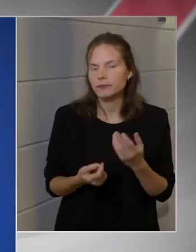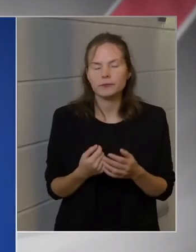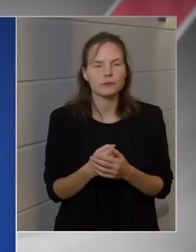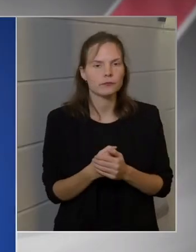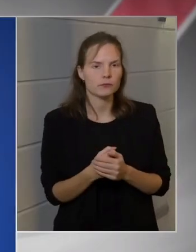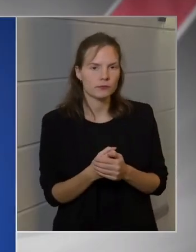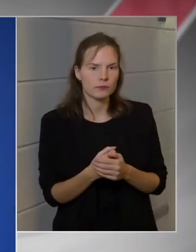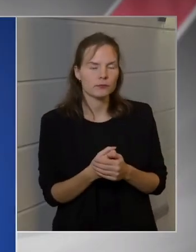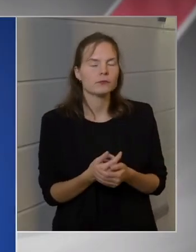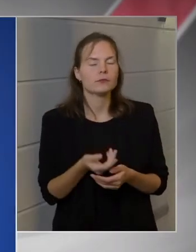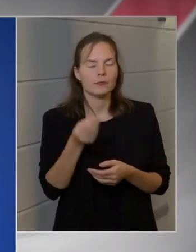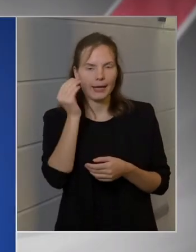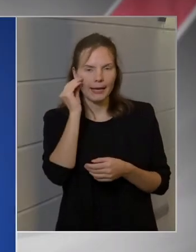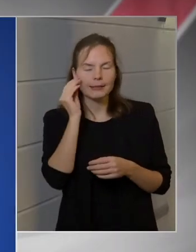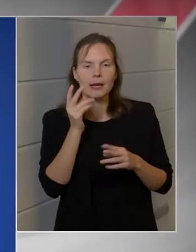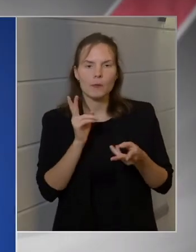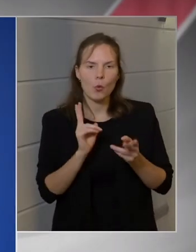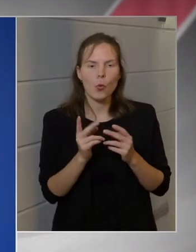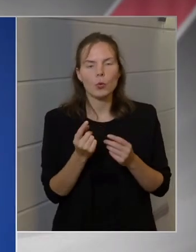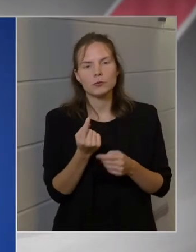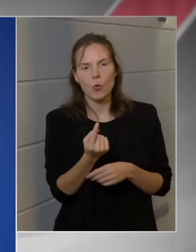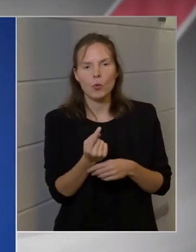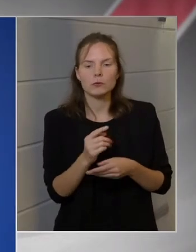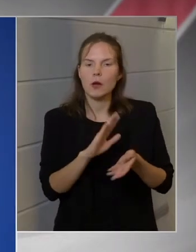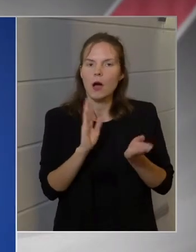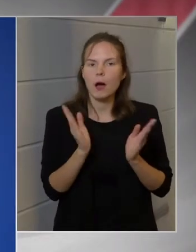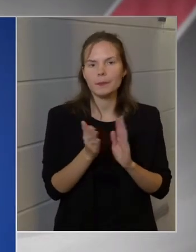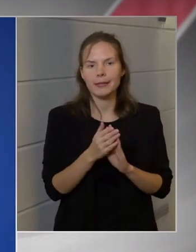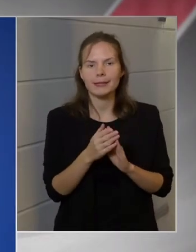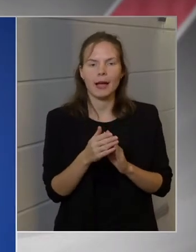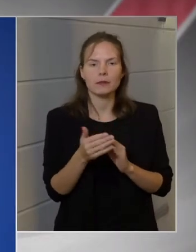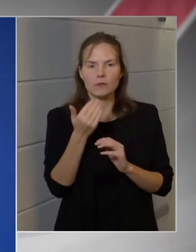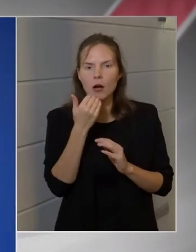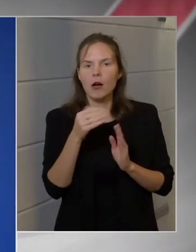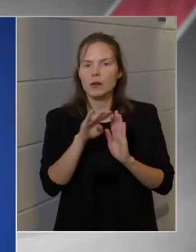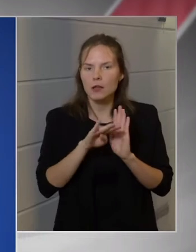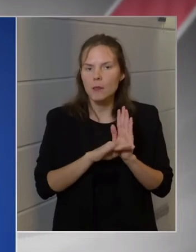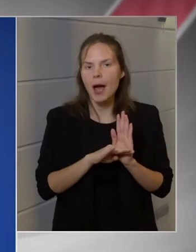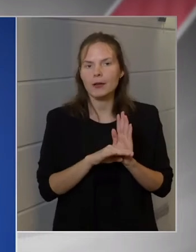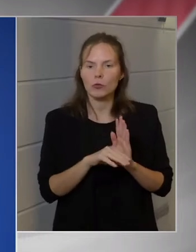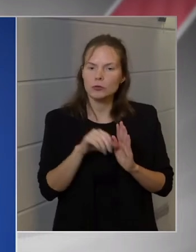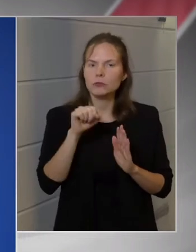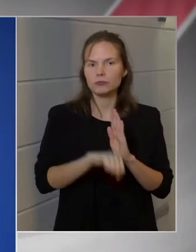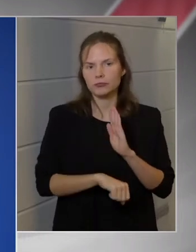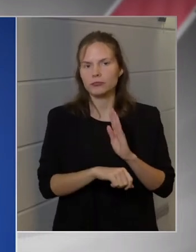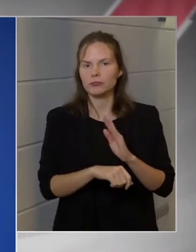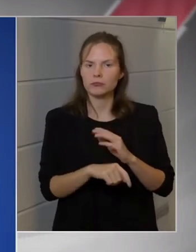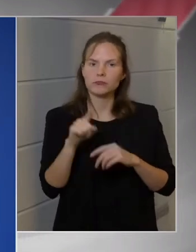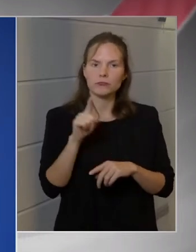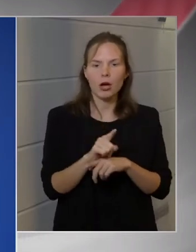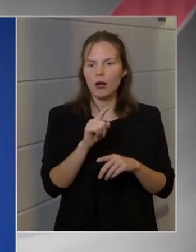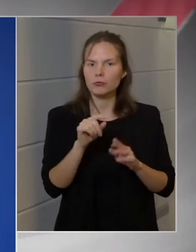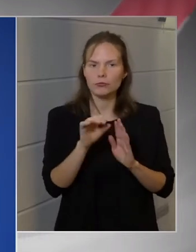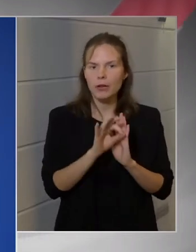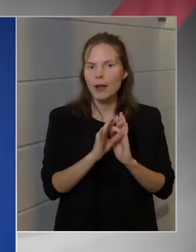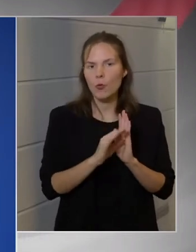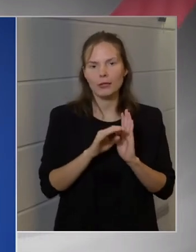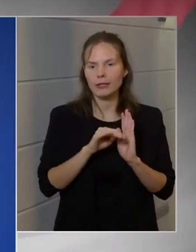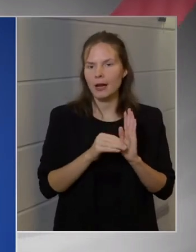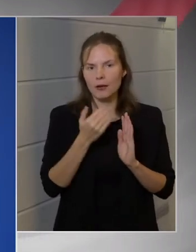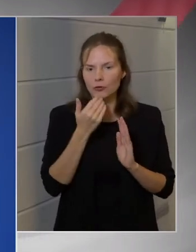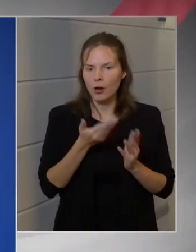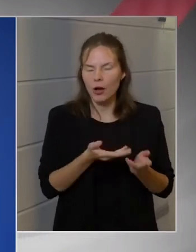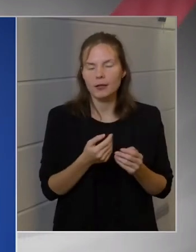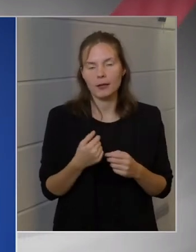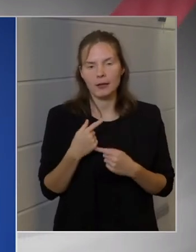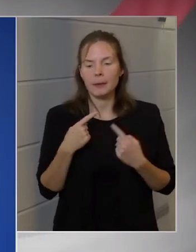Ezt mondjam, aki nem, tehát én értem, hogy olyan mindent szabályozni akar, és restrikció, és parancsok, és előírás. Mi alapvetően ennél